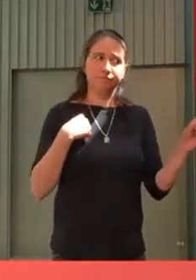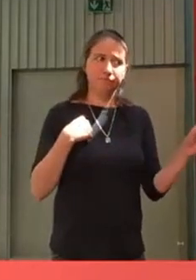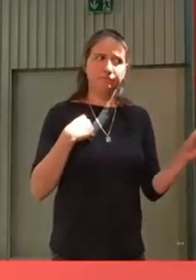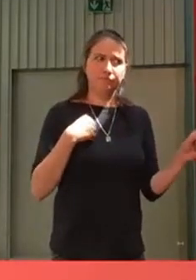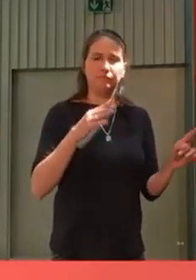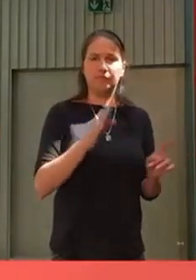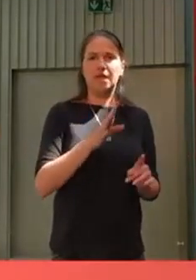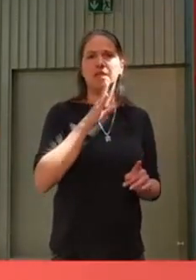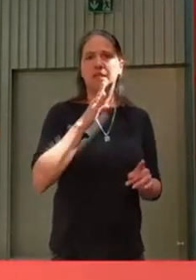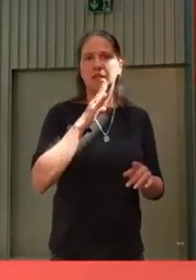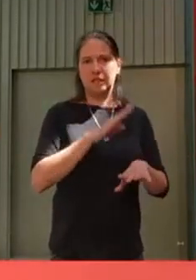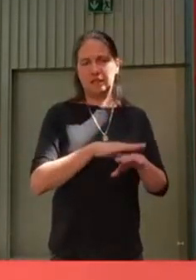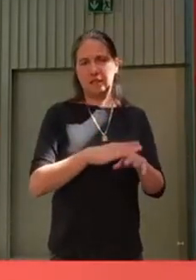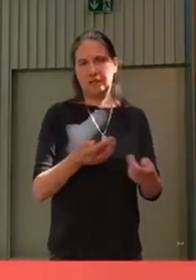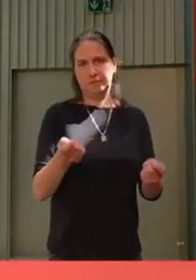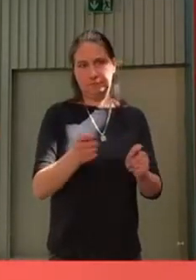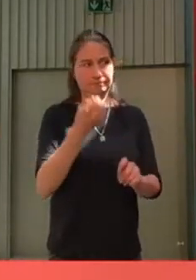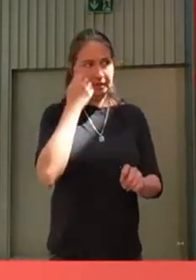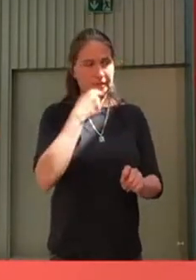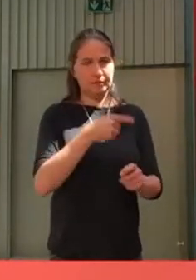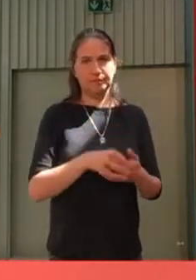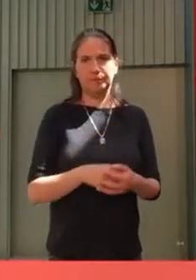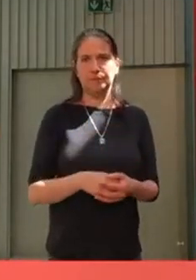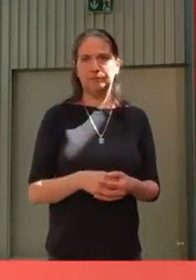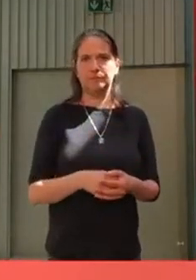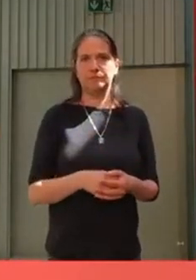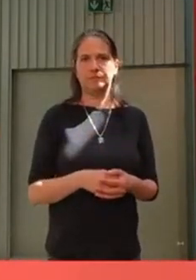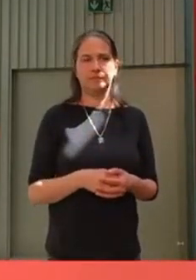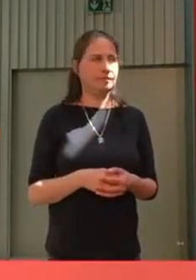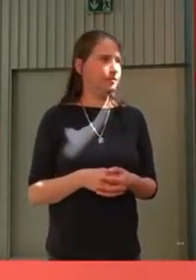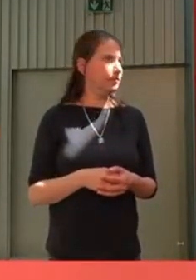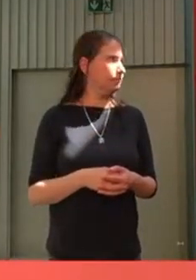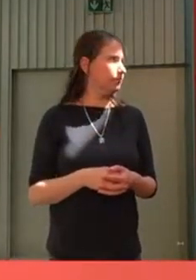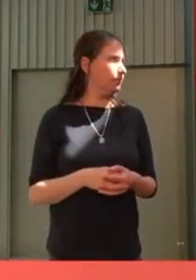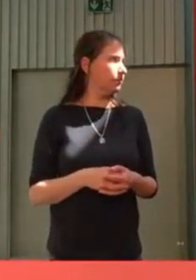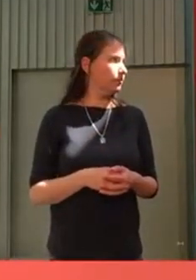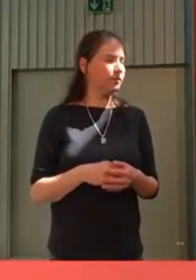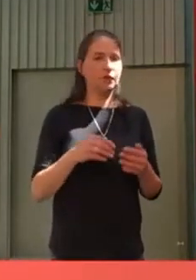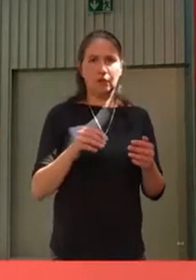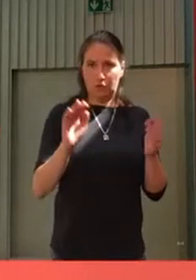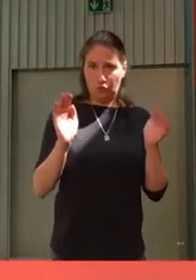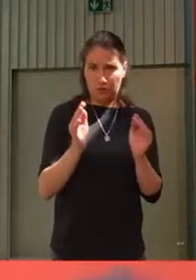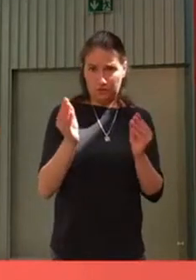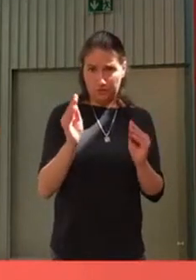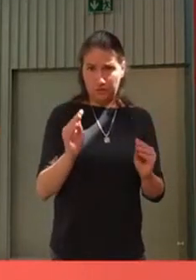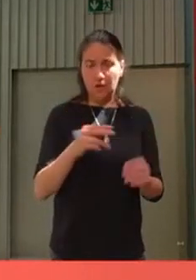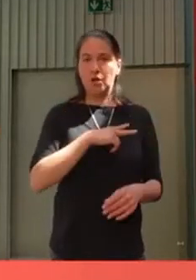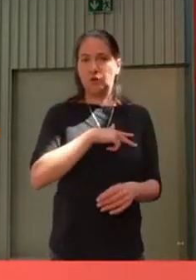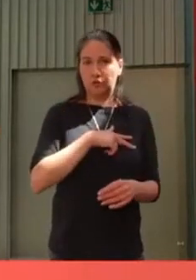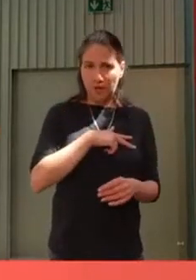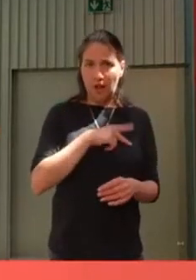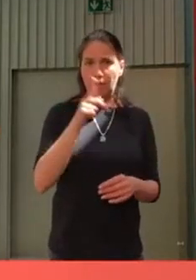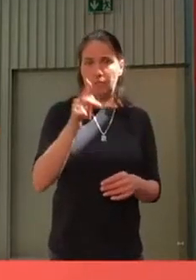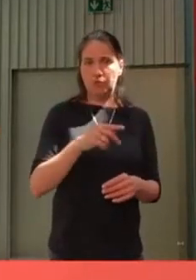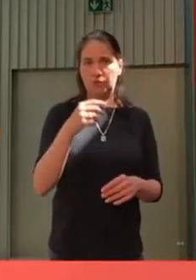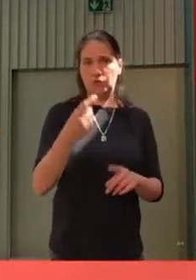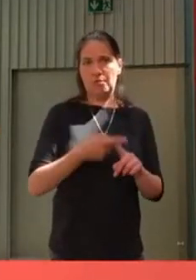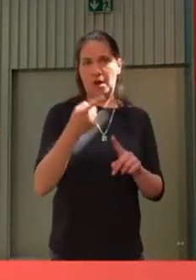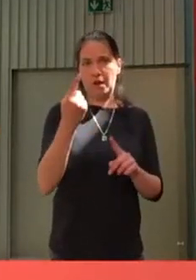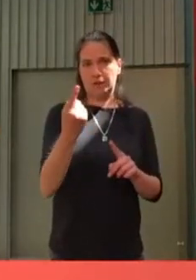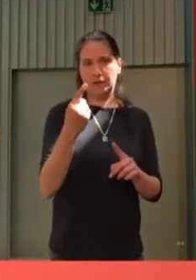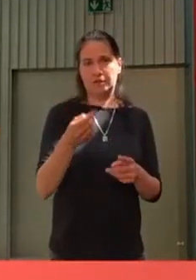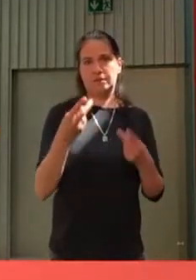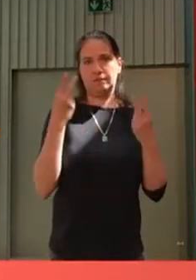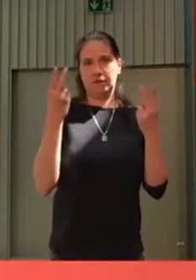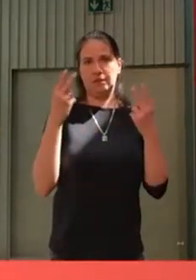Und als Berliner Verband hätten wir das machen müssen. Ja, noch ganz kurz, das Soziale muss wieder Prioritäten, um